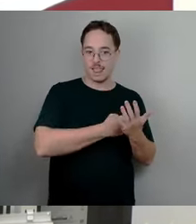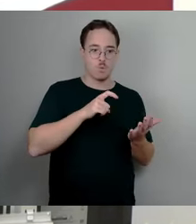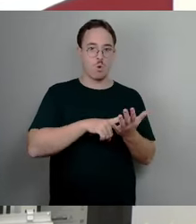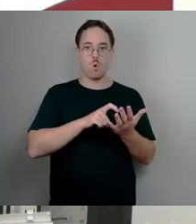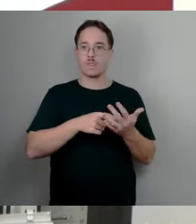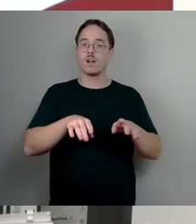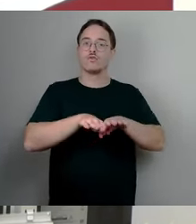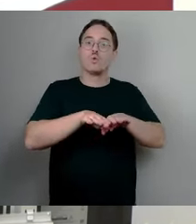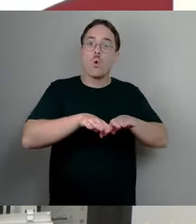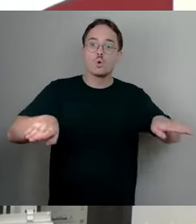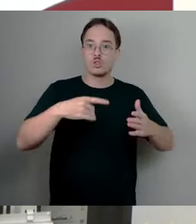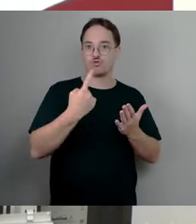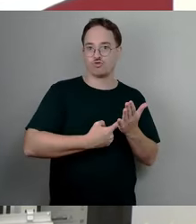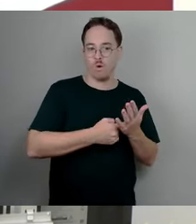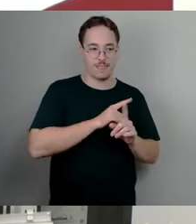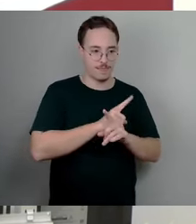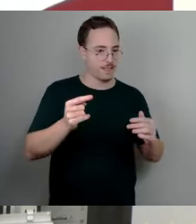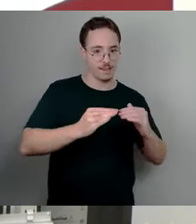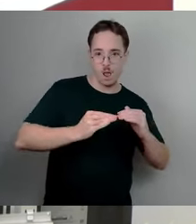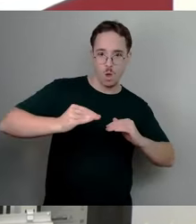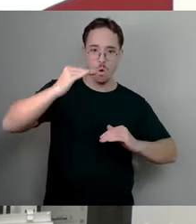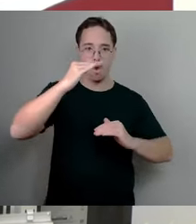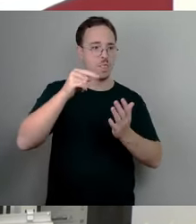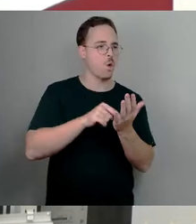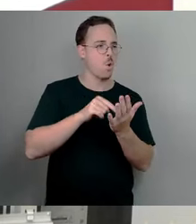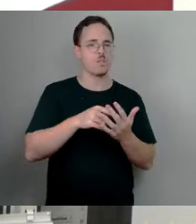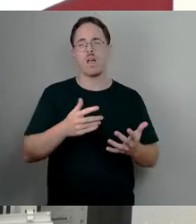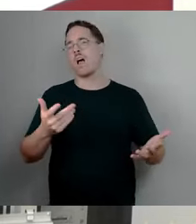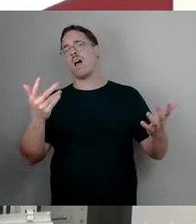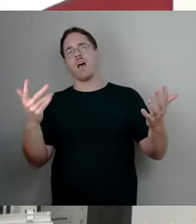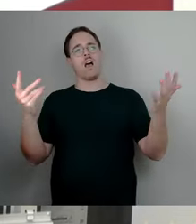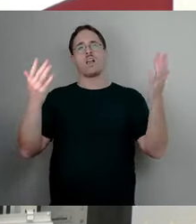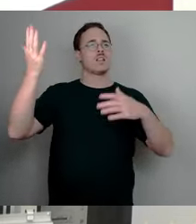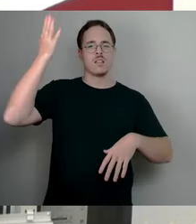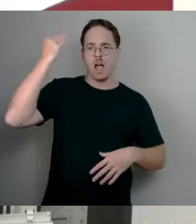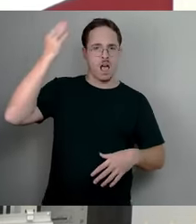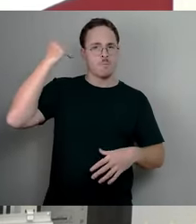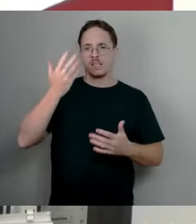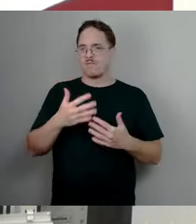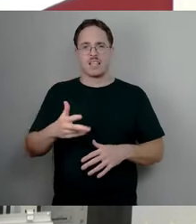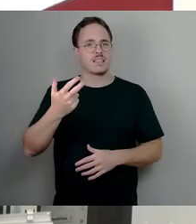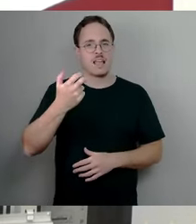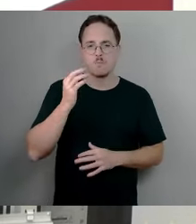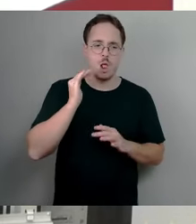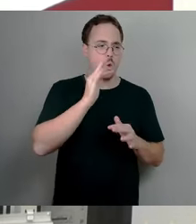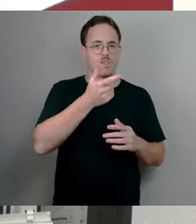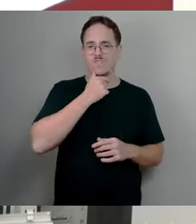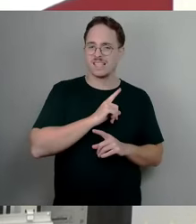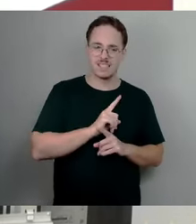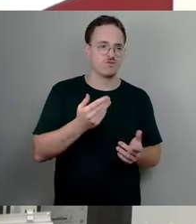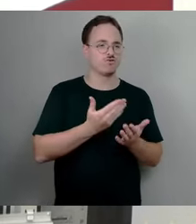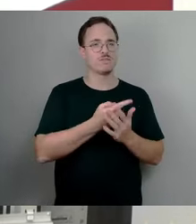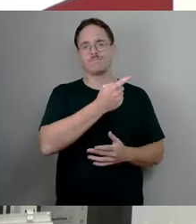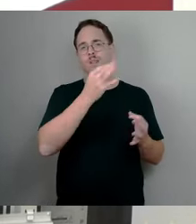wollen, wenigstens in der Zukunft, weil wir diese 30 Millionen nicht wollen. Und deswegen ist es mir